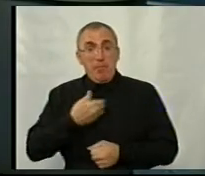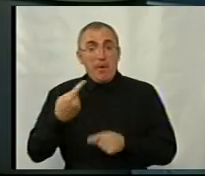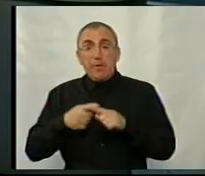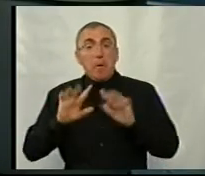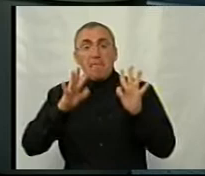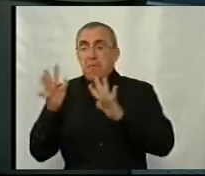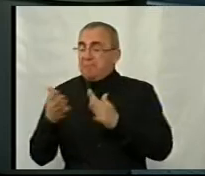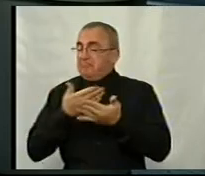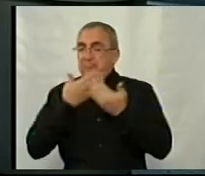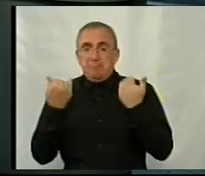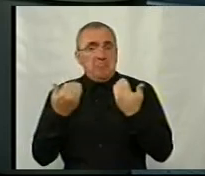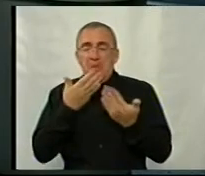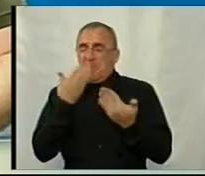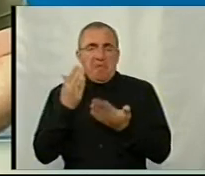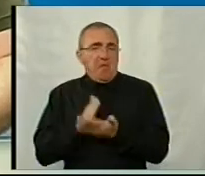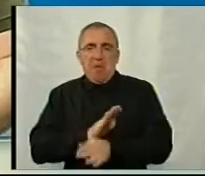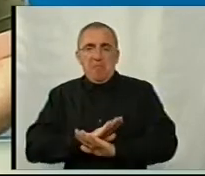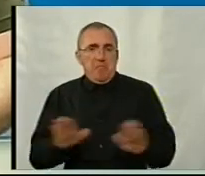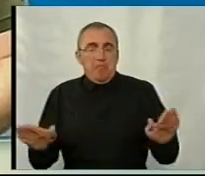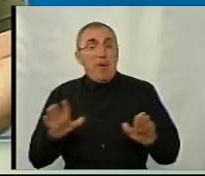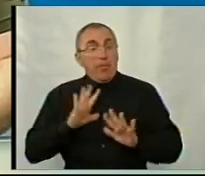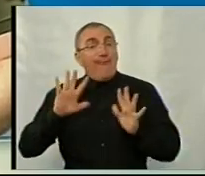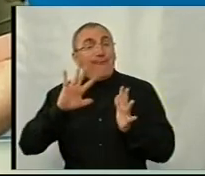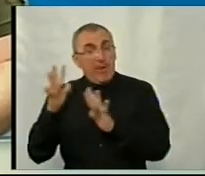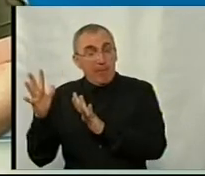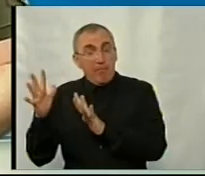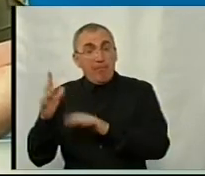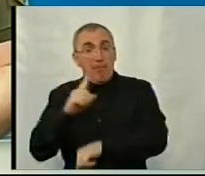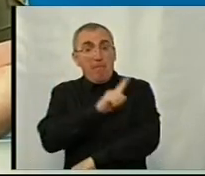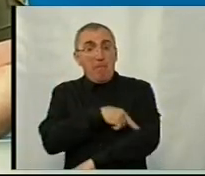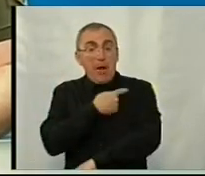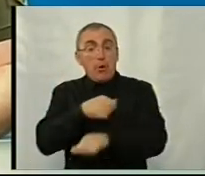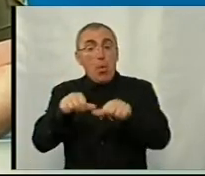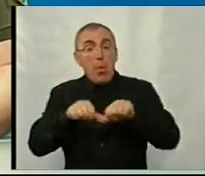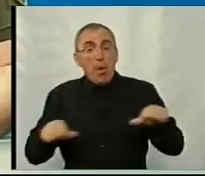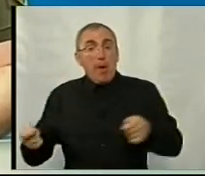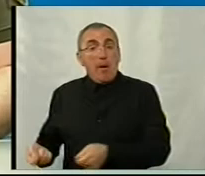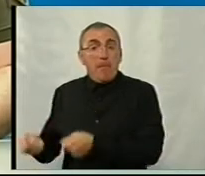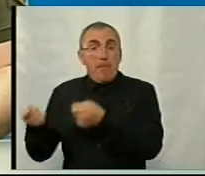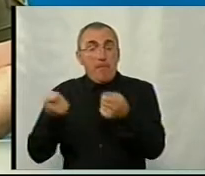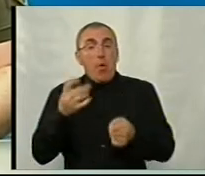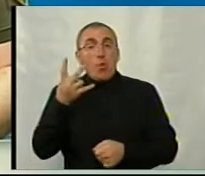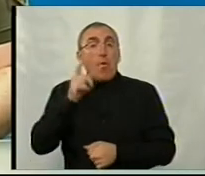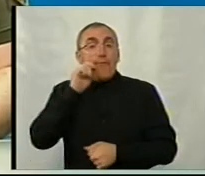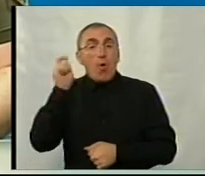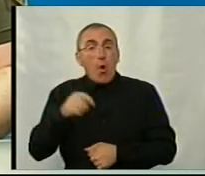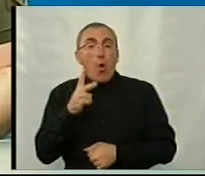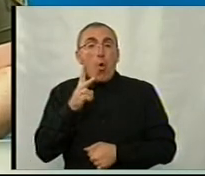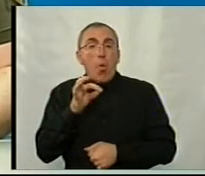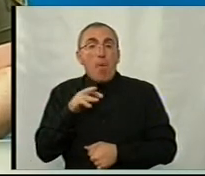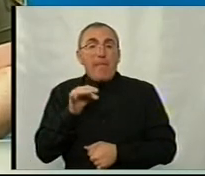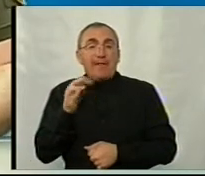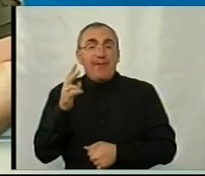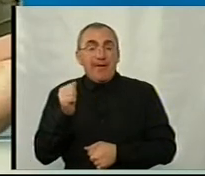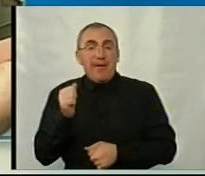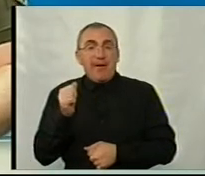не мали і не маємо. Проте були випадки, коли на медичну комісію привозили, наприклад, з Новоукраїнки, з компаніївки, це два хлопці,